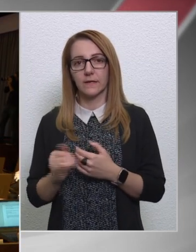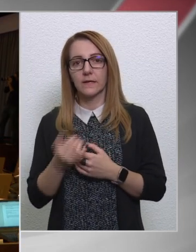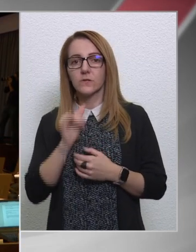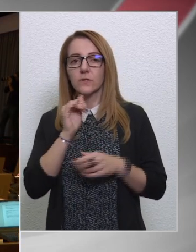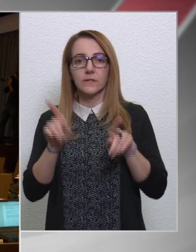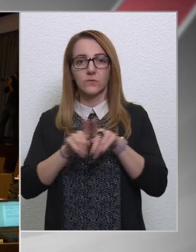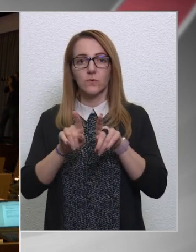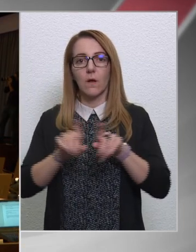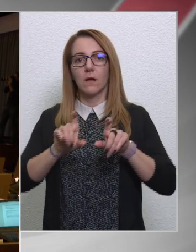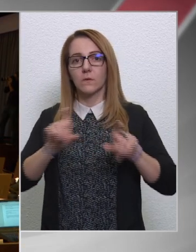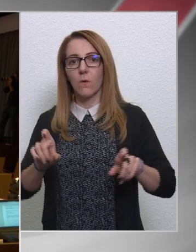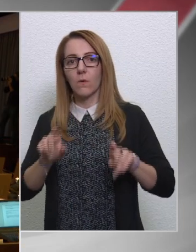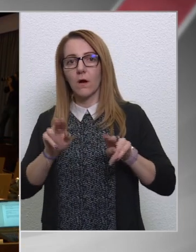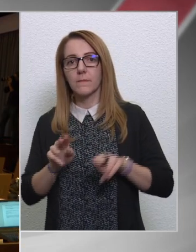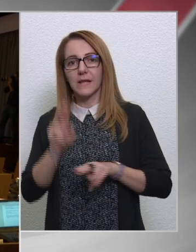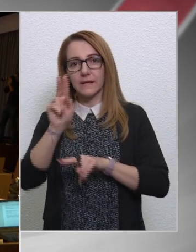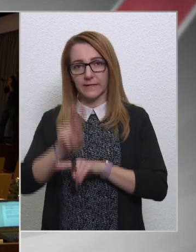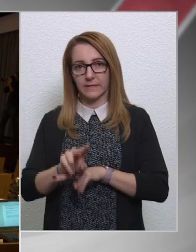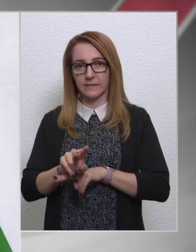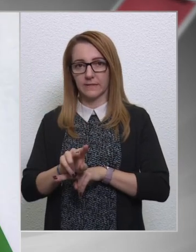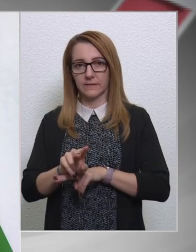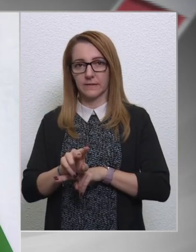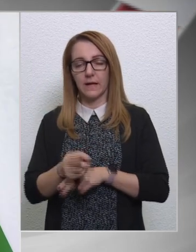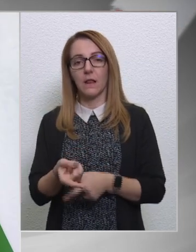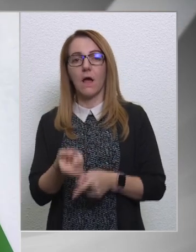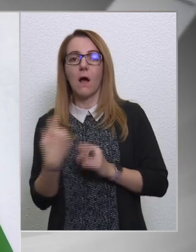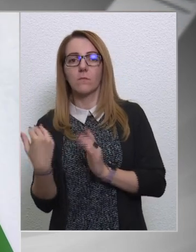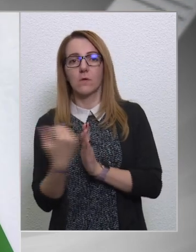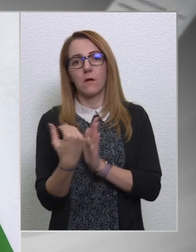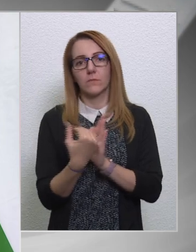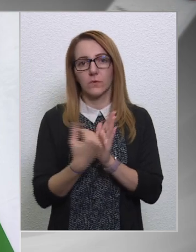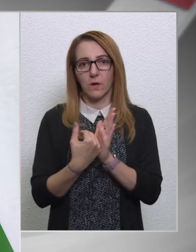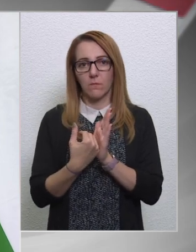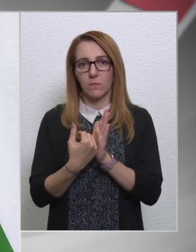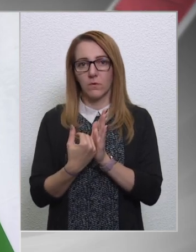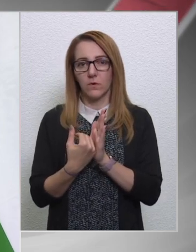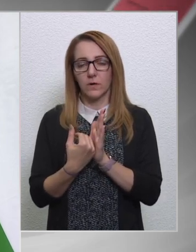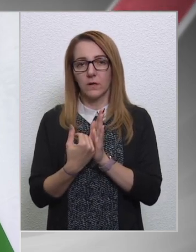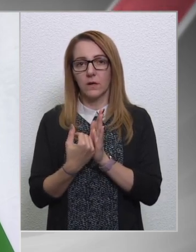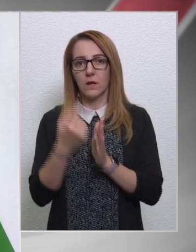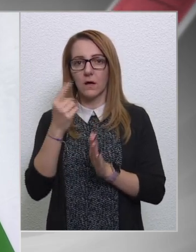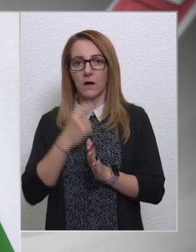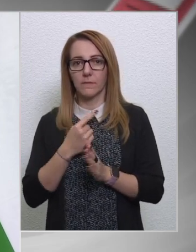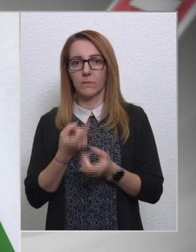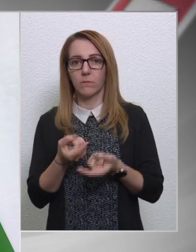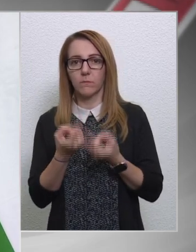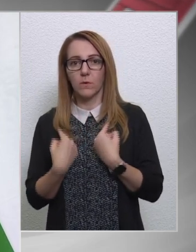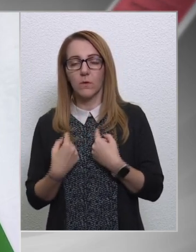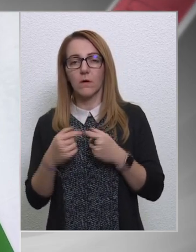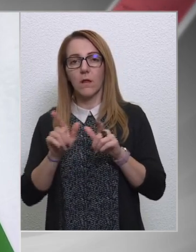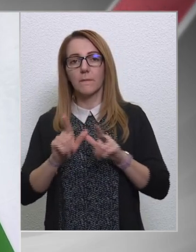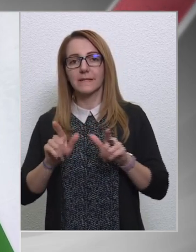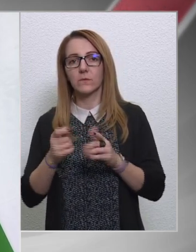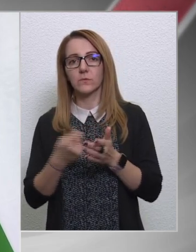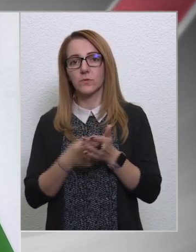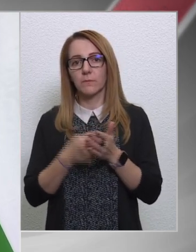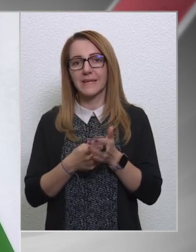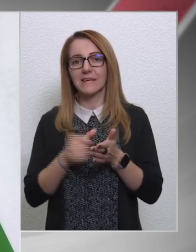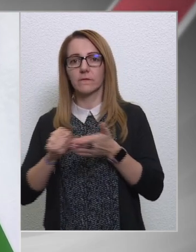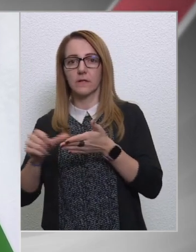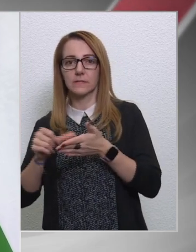nincs olyan ok, amelyre tekintettel abból a programból, amiből a pedagógusok bélyét